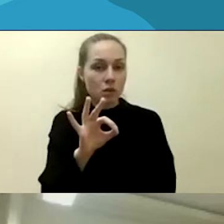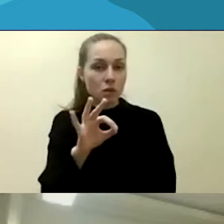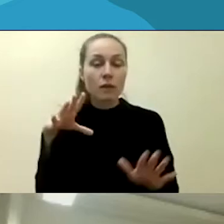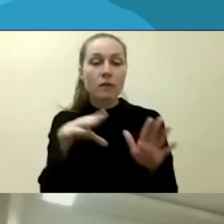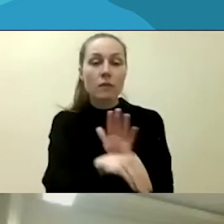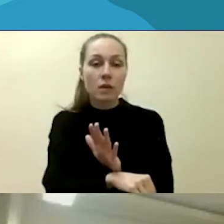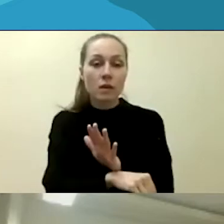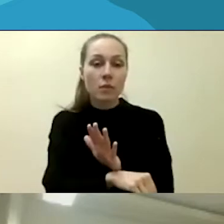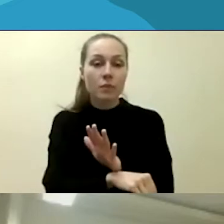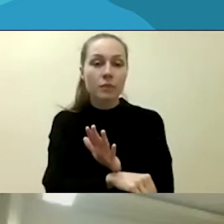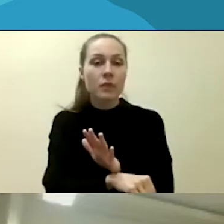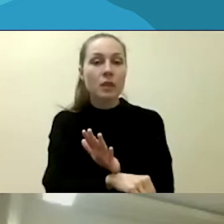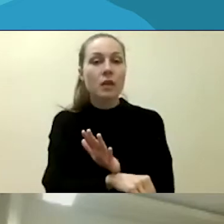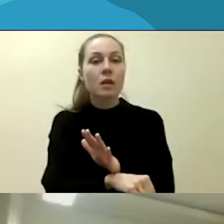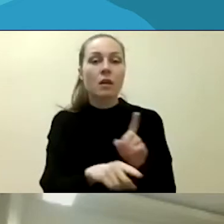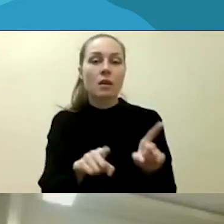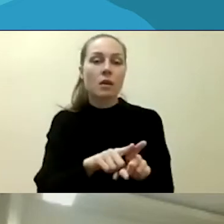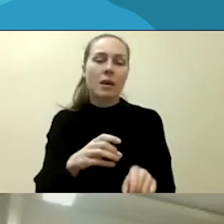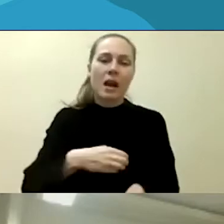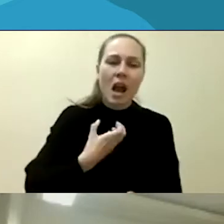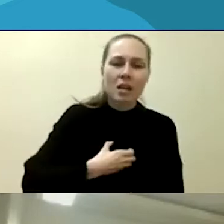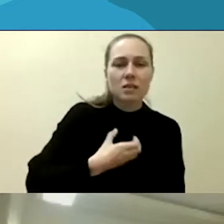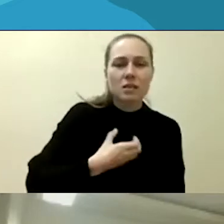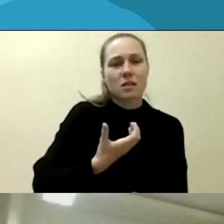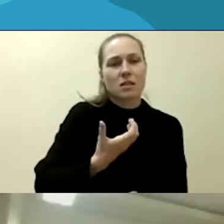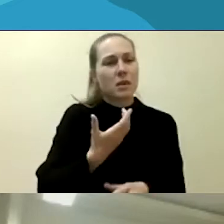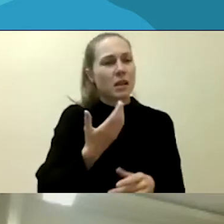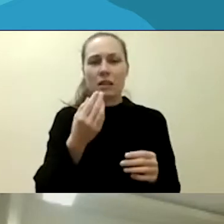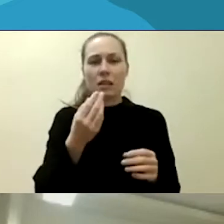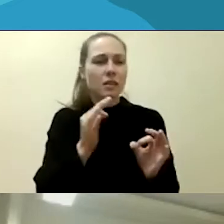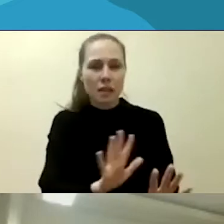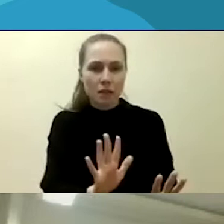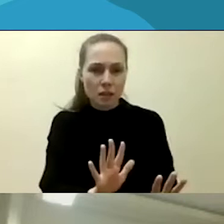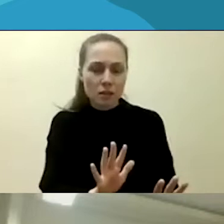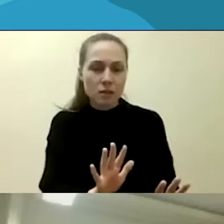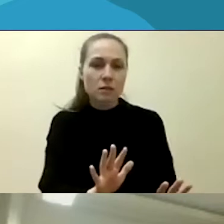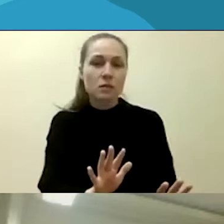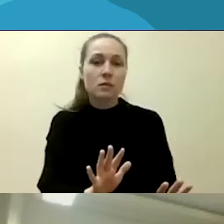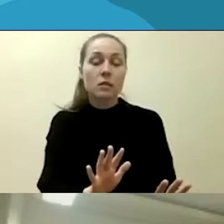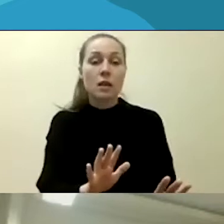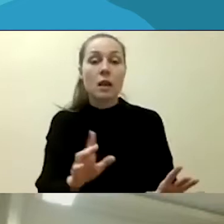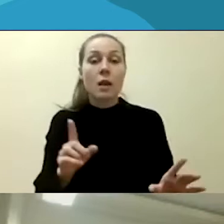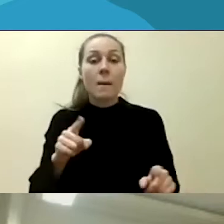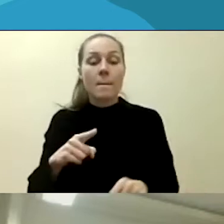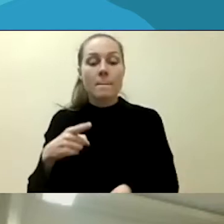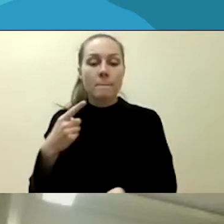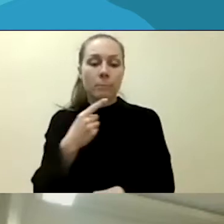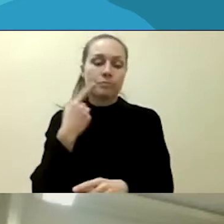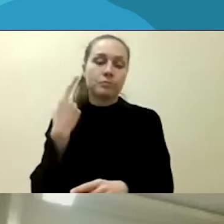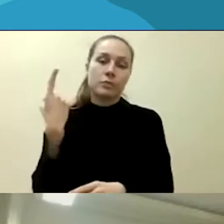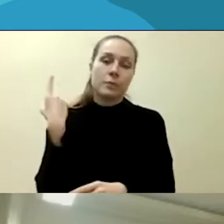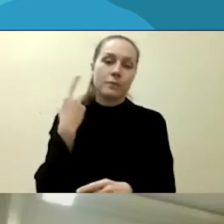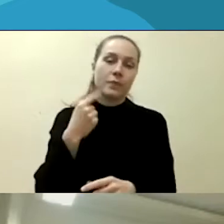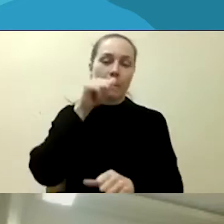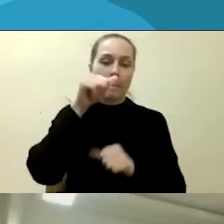neteisėtus grasinimus. Ir iš esmės, per keletą pastarųjų metų tokių